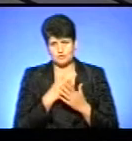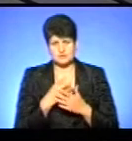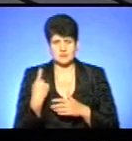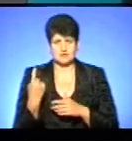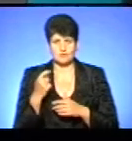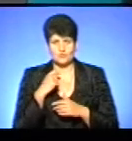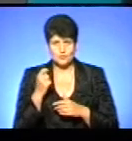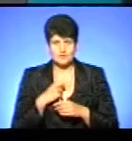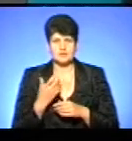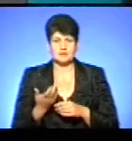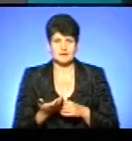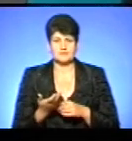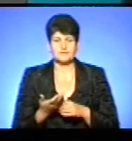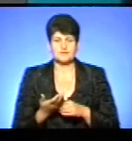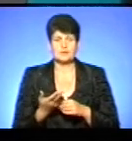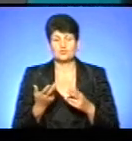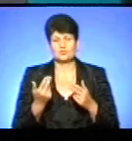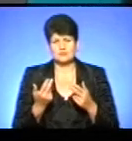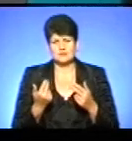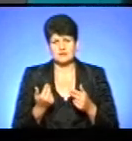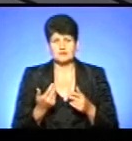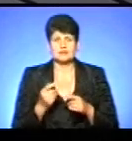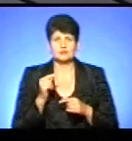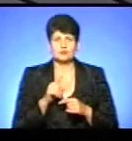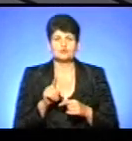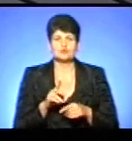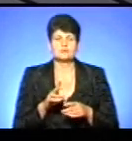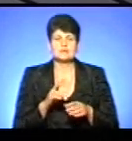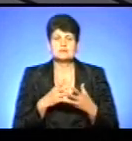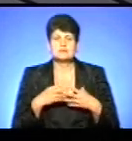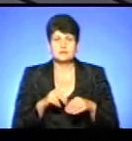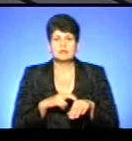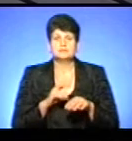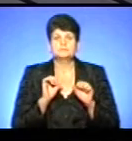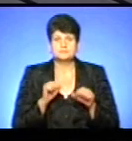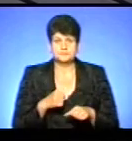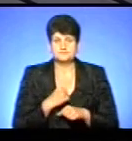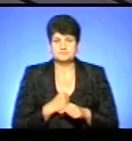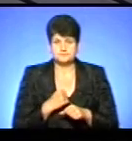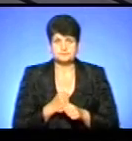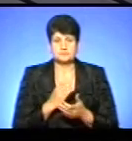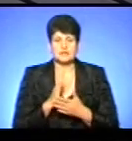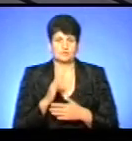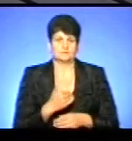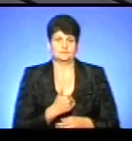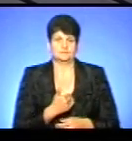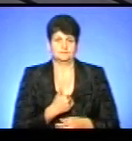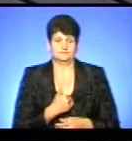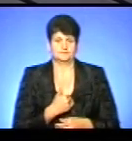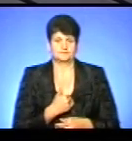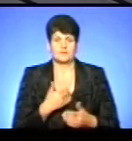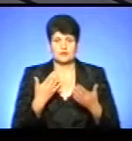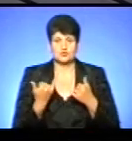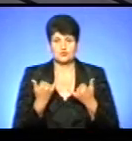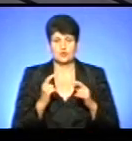% – це також населення на висновку? Звичайно, що так. Ви знаєте, для того, щоб лікар сімейний міг працювати, найбуті мотивації. Якщо, наприклад,